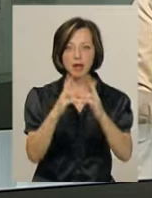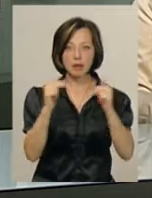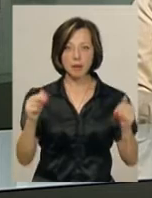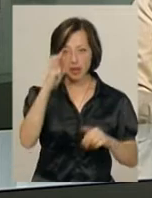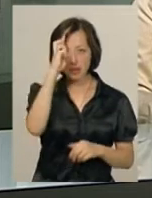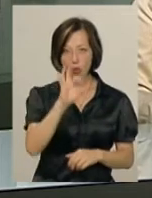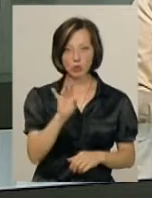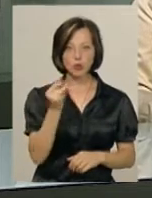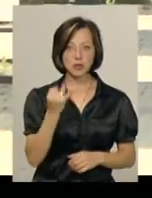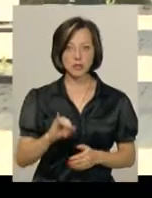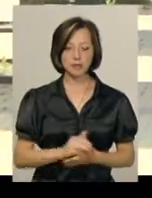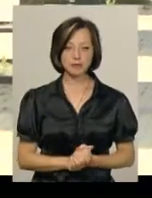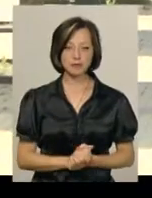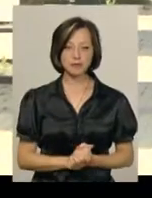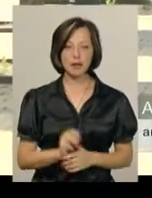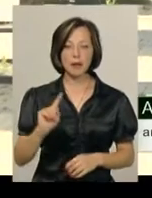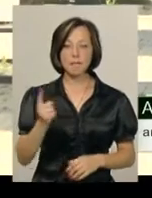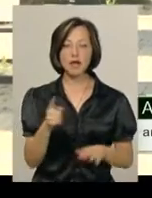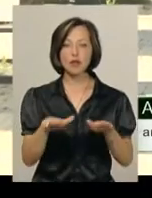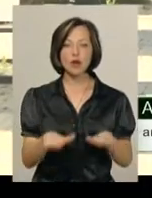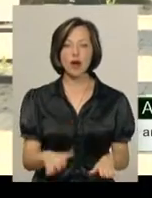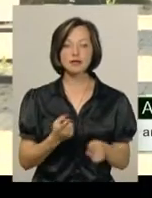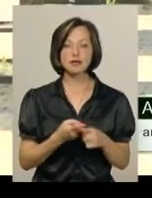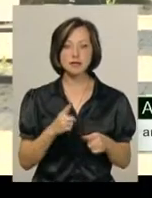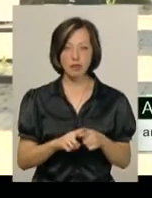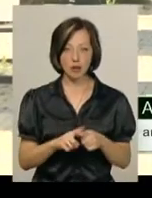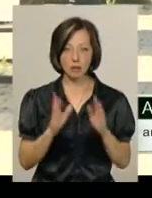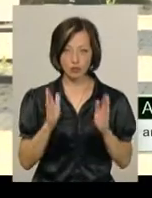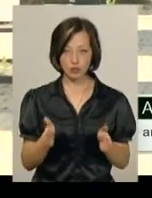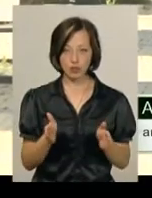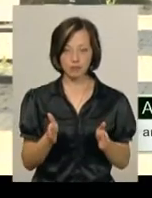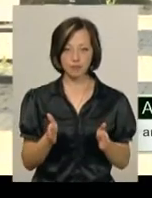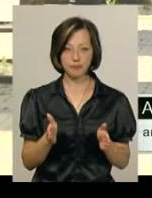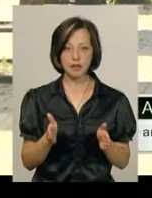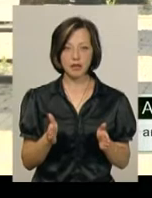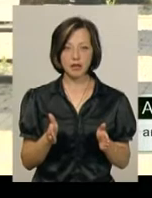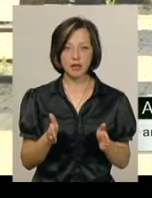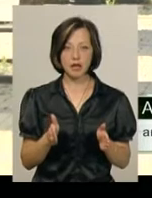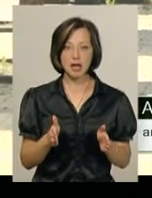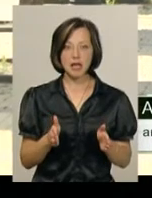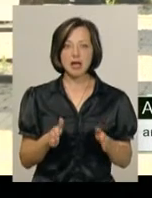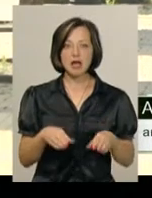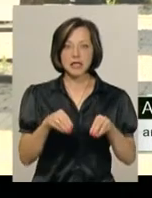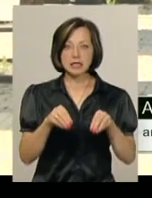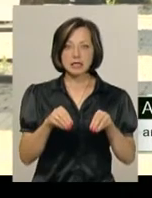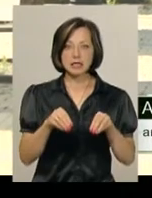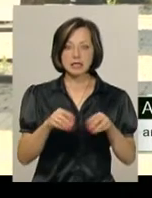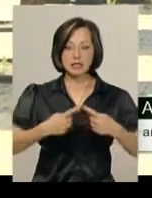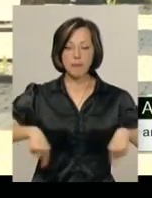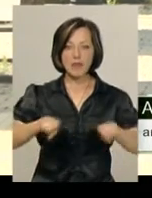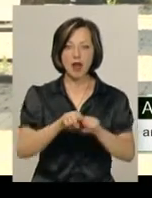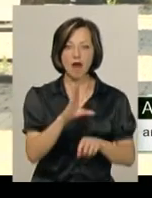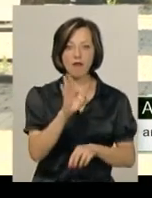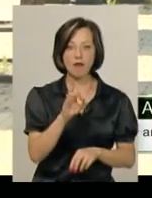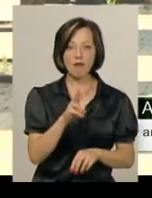Остройських. «Перша локація – це буде «Земля волхвів», де будуть приймати